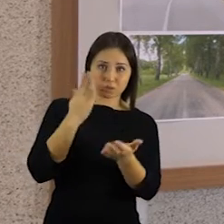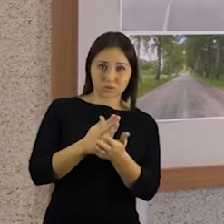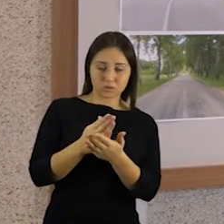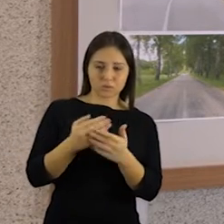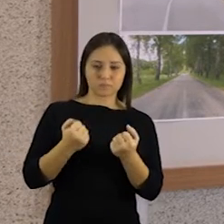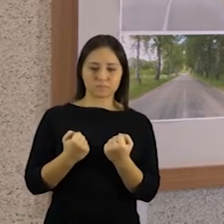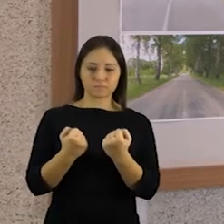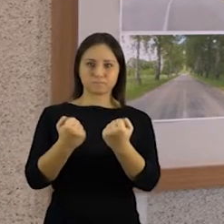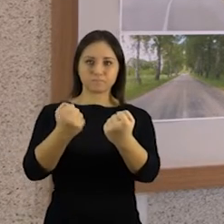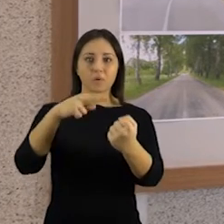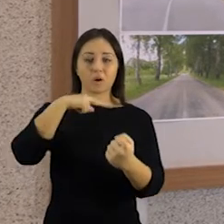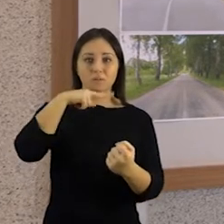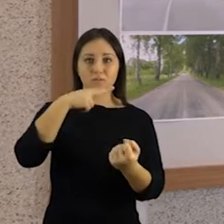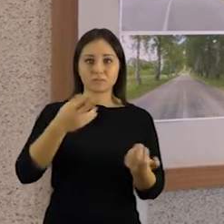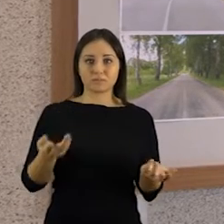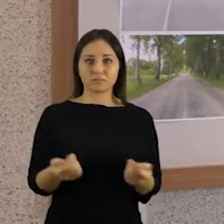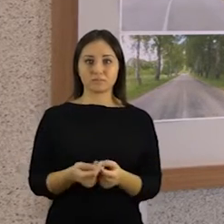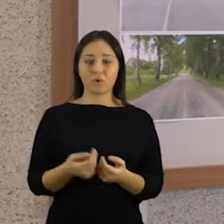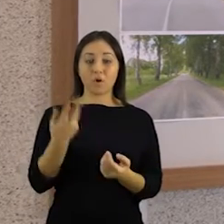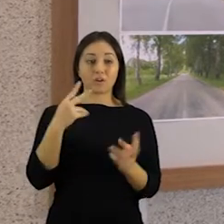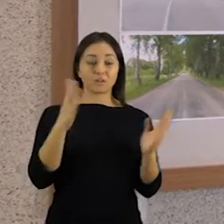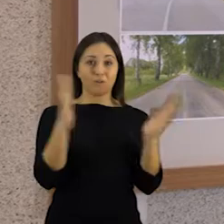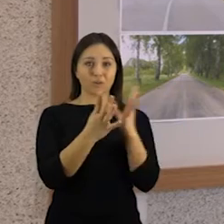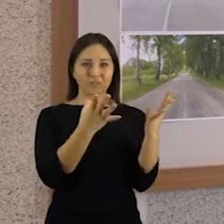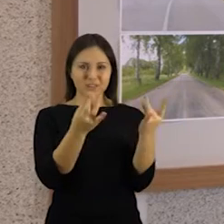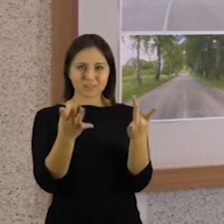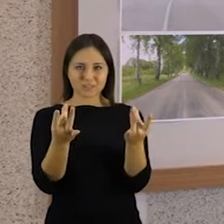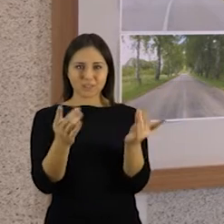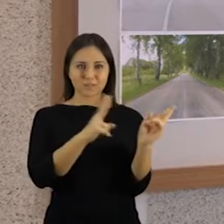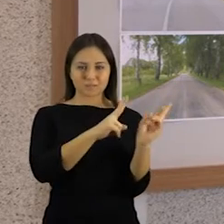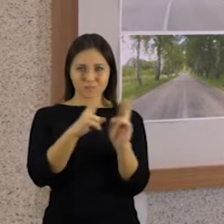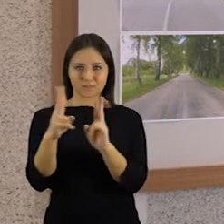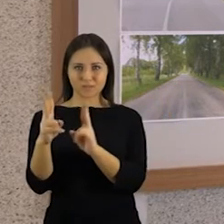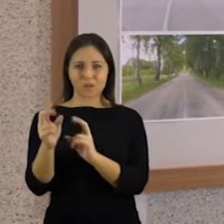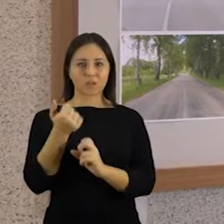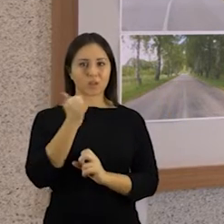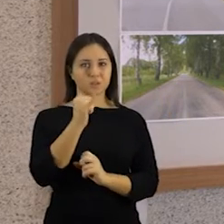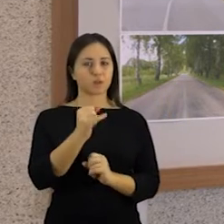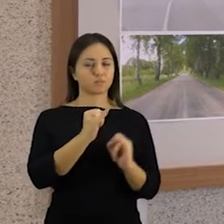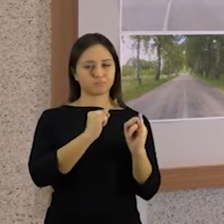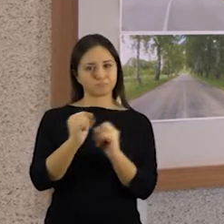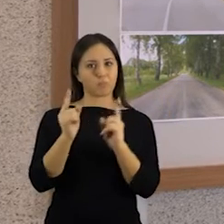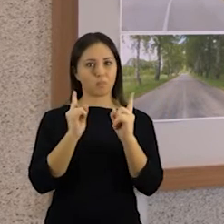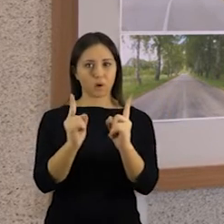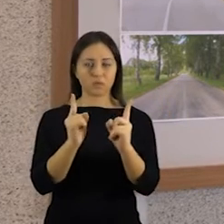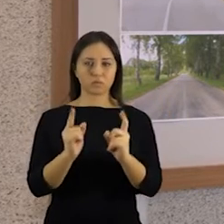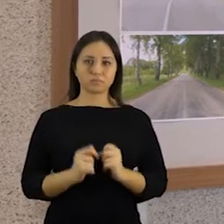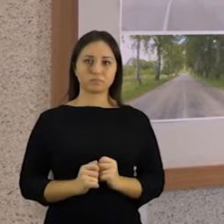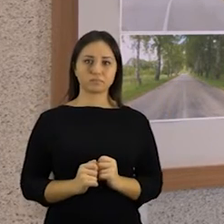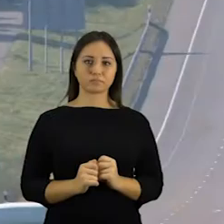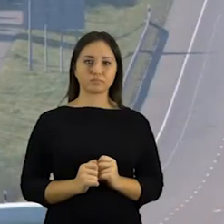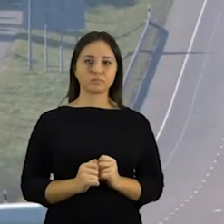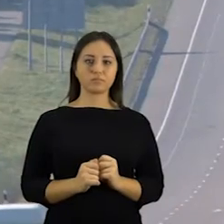elgiasi adekvačiai. na, tos darganos visos ir jeigu jos susibūs ilgiau, tai tikrai yra sudėtingesnės eismus